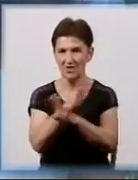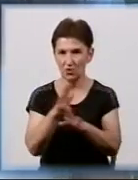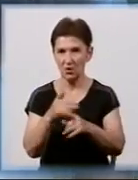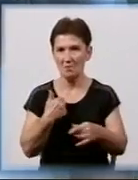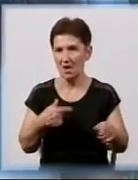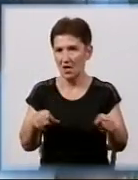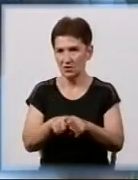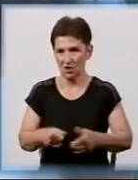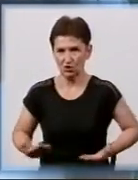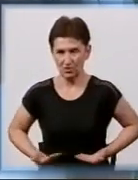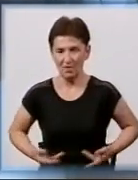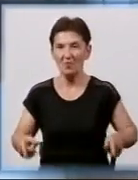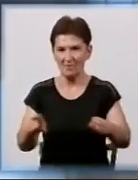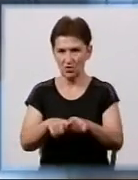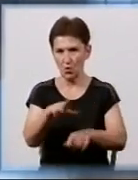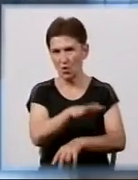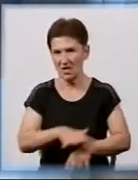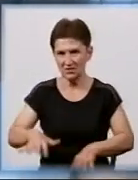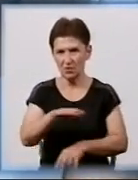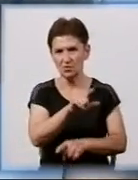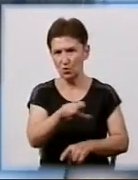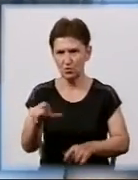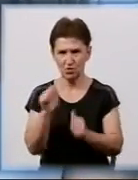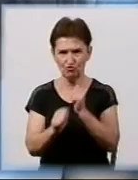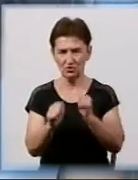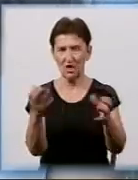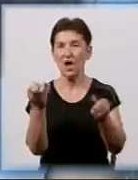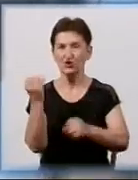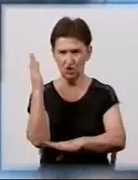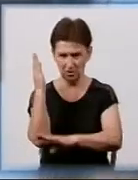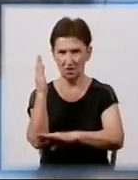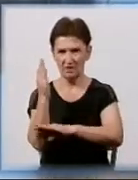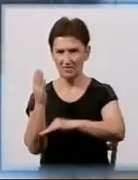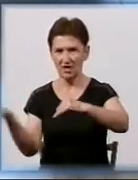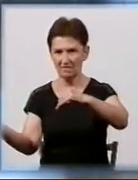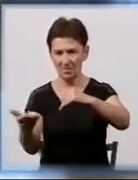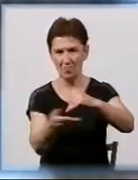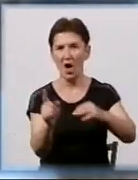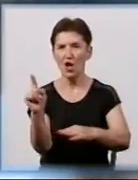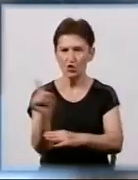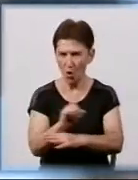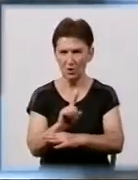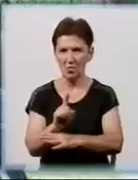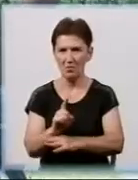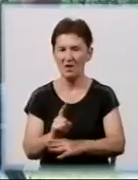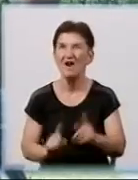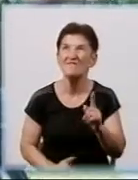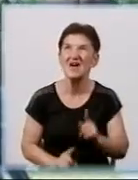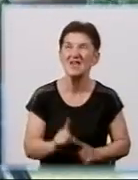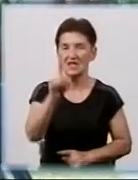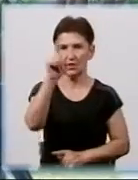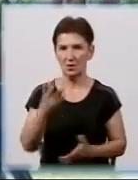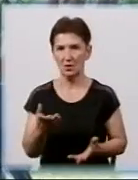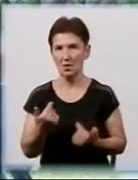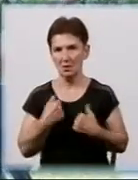живемо в такій зоні, що люди хворіють часто, а ще й вирубувати нормальні великі дерева. Ми також